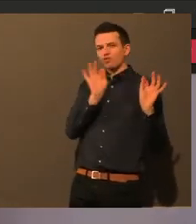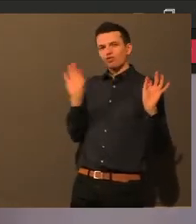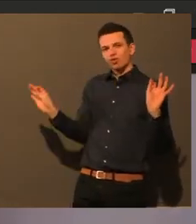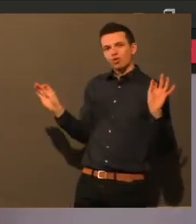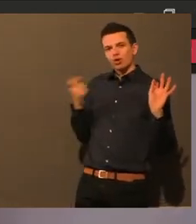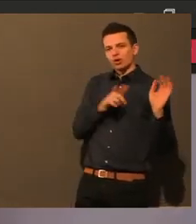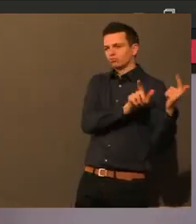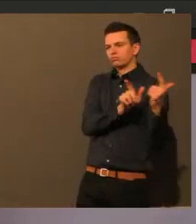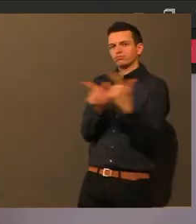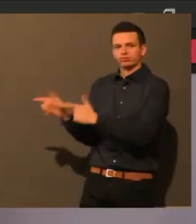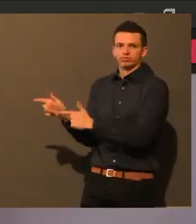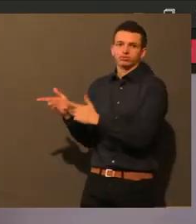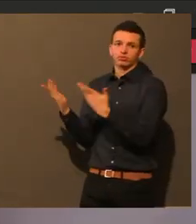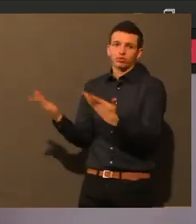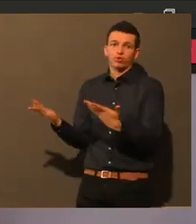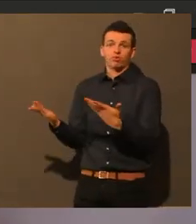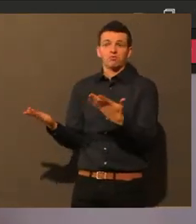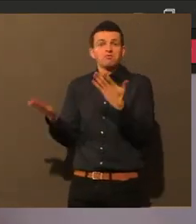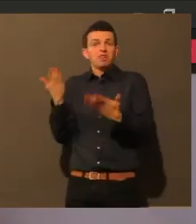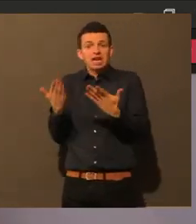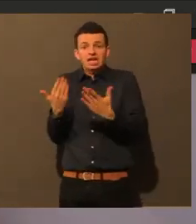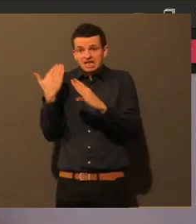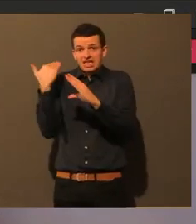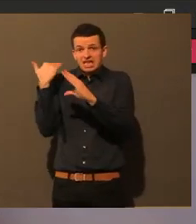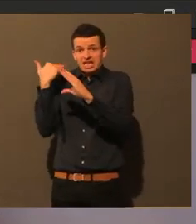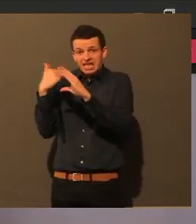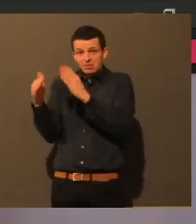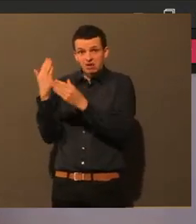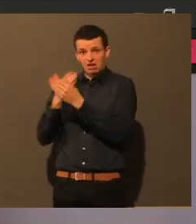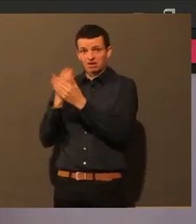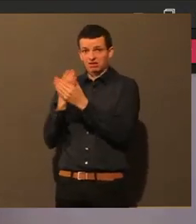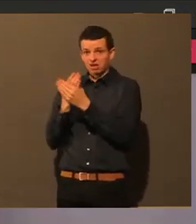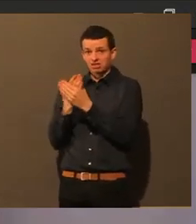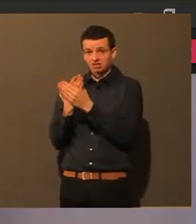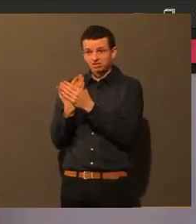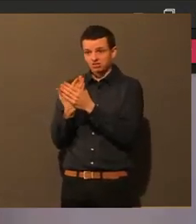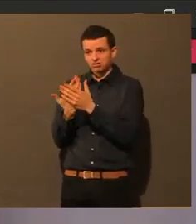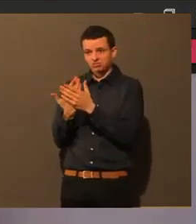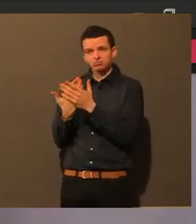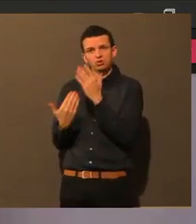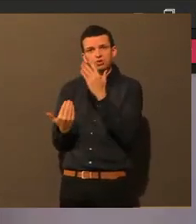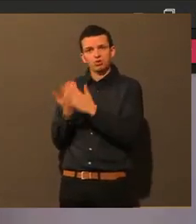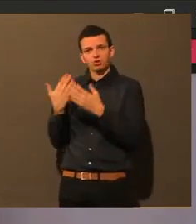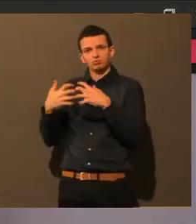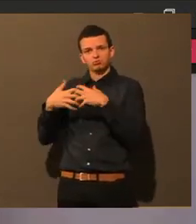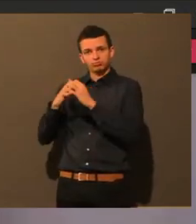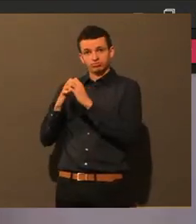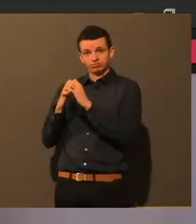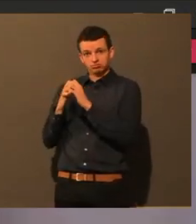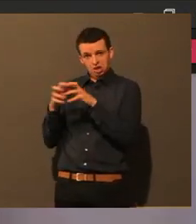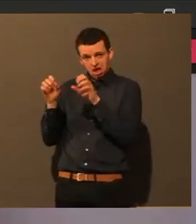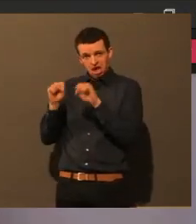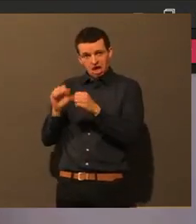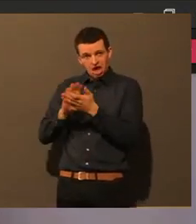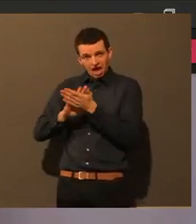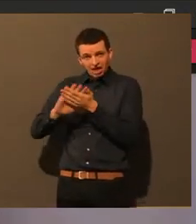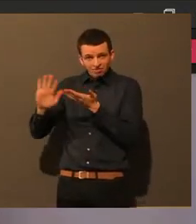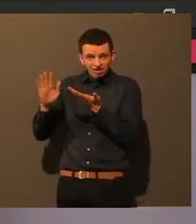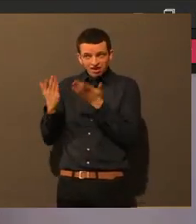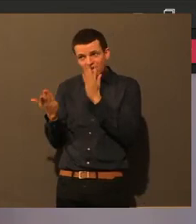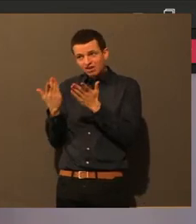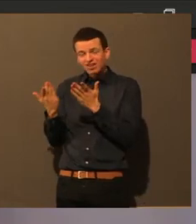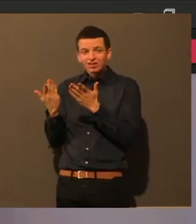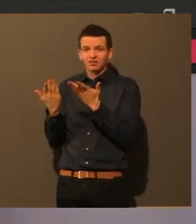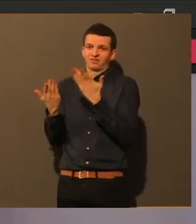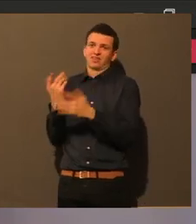dass man die dann, also da dann Kontaktdaten natürlich angegeben werden, um Gottes Willen, aber das natürlich unter Datenschutzrichtlinien